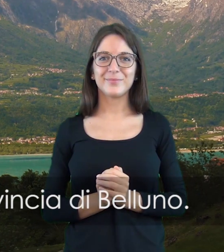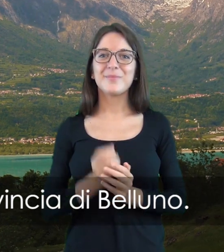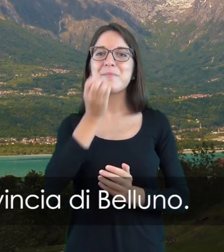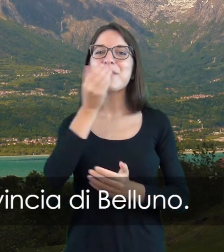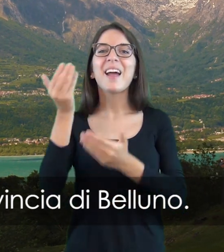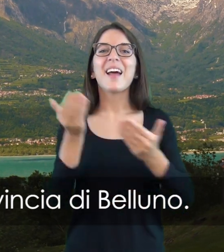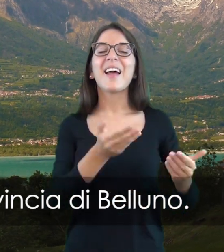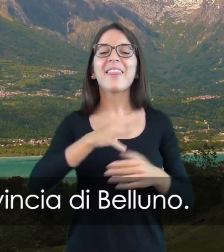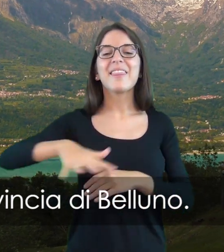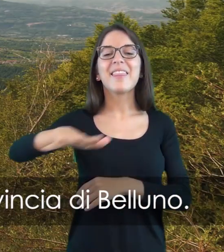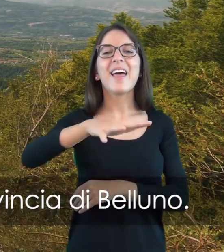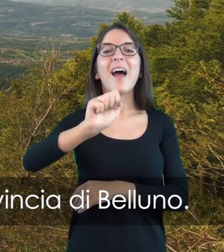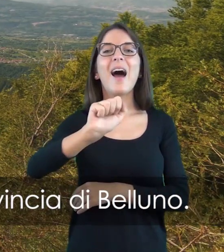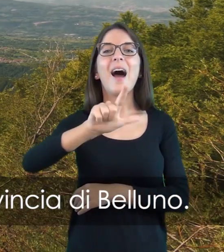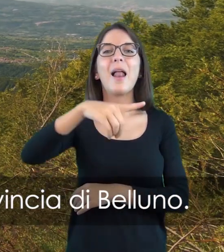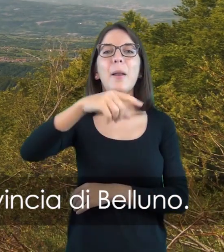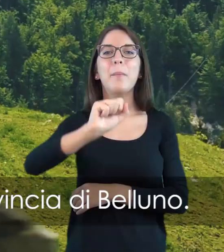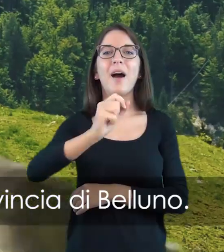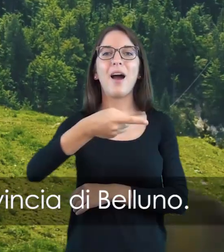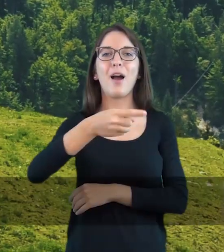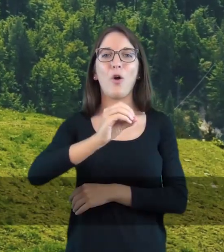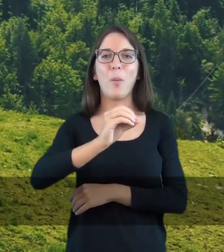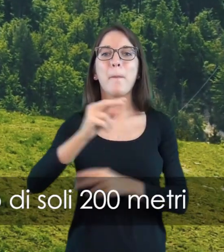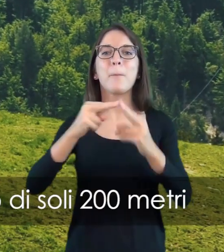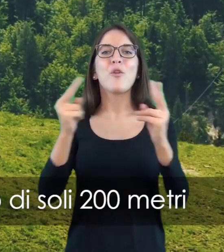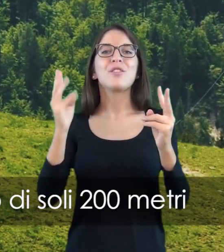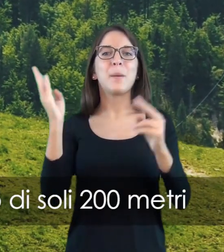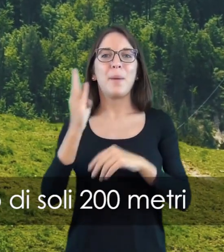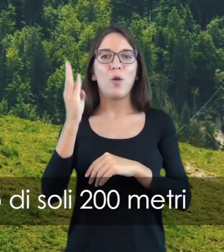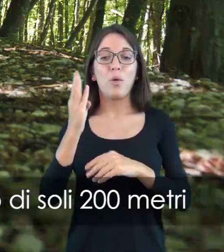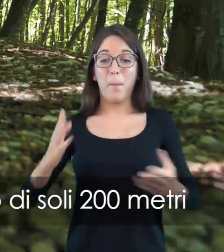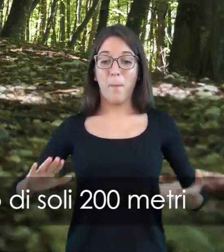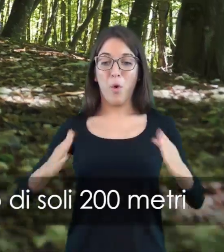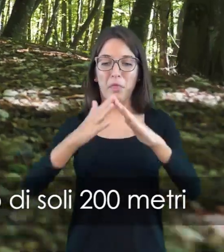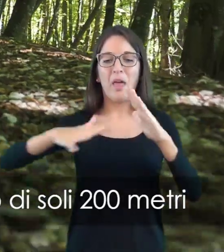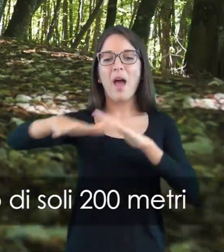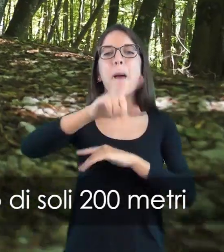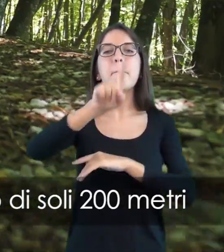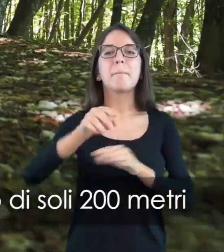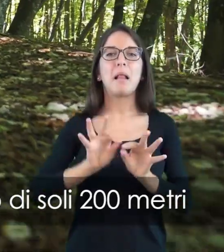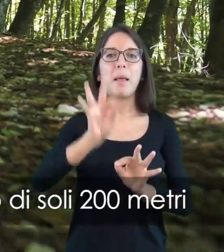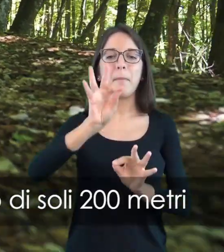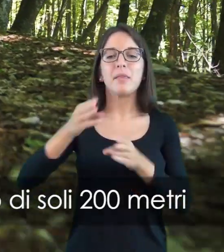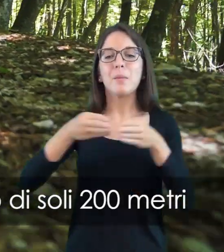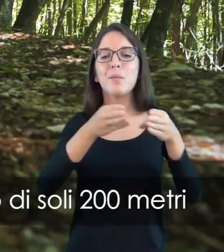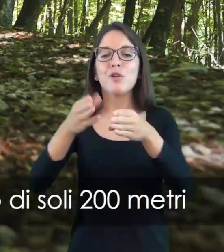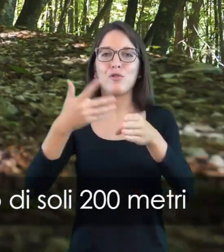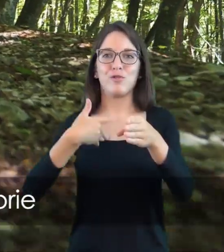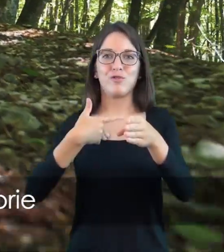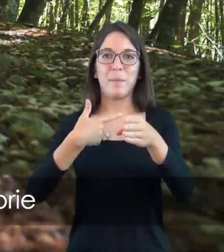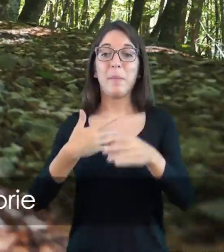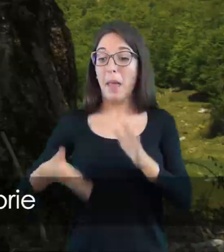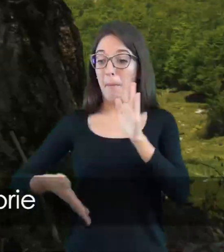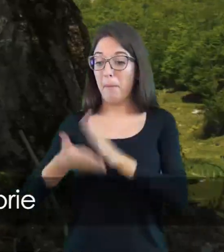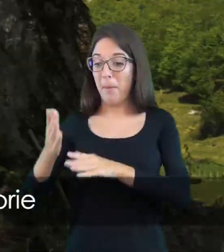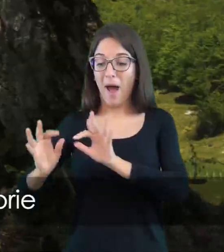Benvenuti nel territorio dell'Alpago, in provincia di Belluno. Qui, grazie a sentieri battuti e con un dislivello di soli